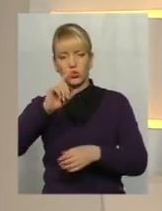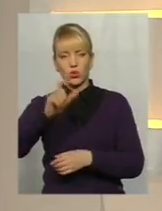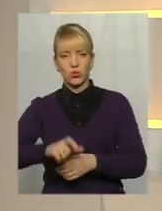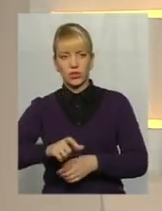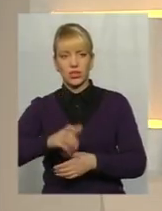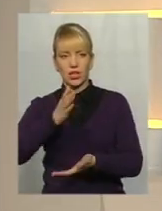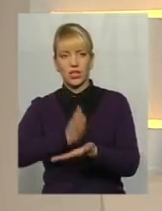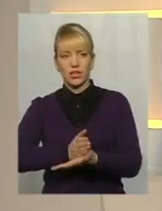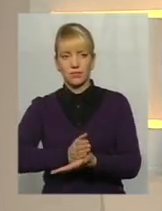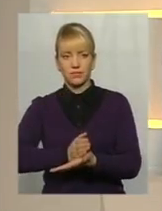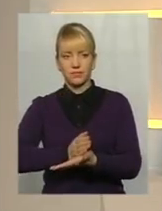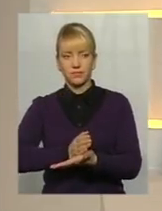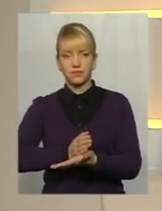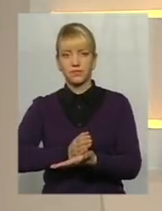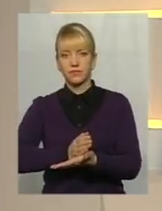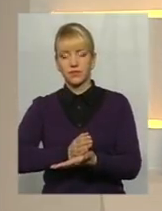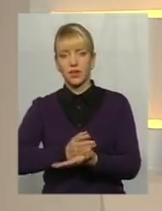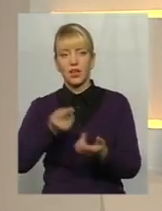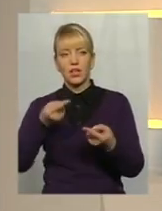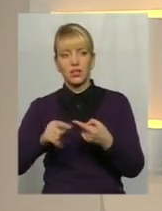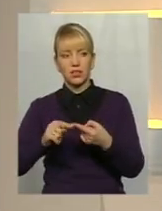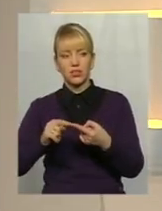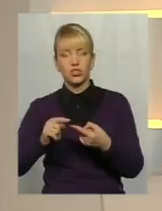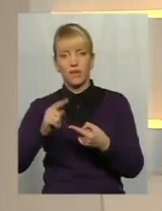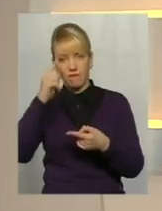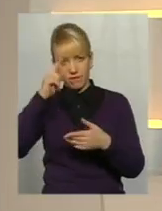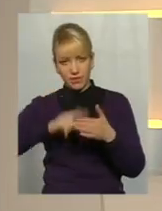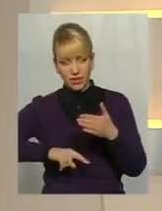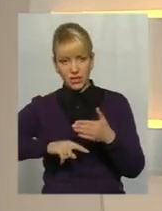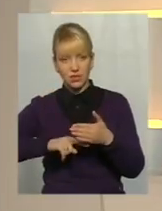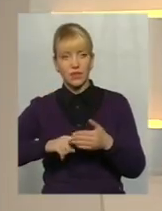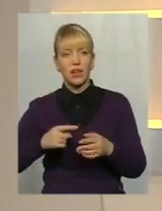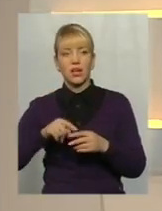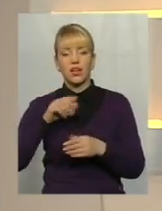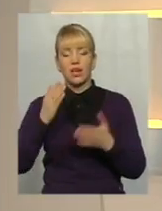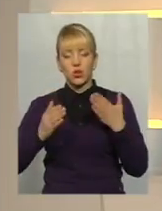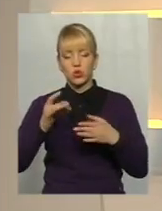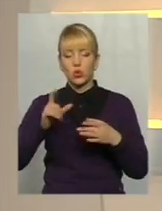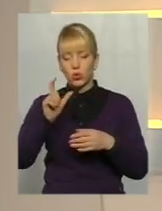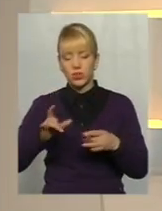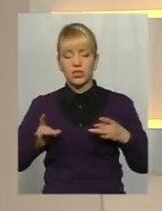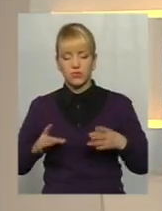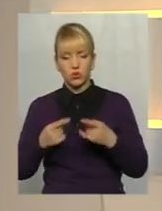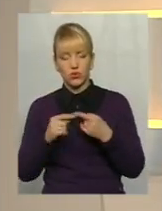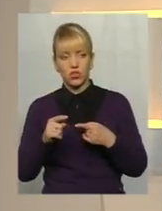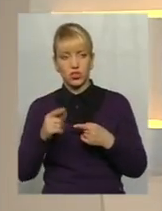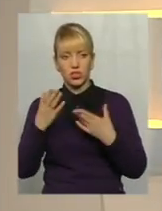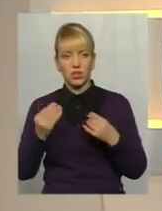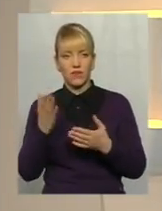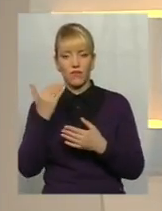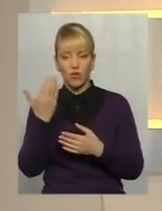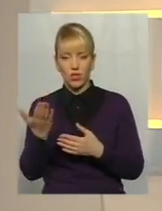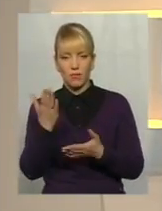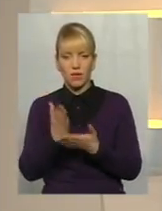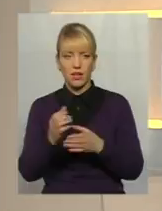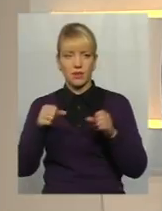є іншою віросповідання, тобто якщо вона святкує в інші дні, то вона має право три